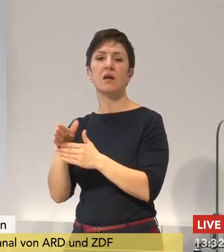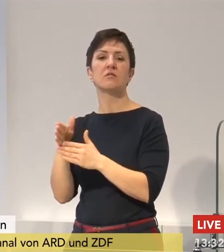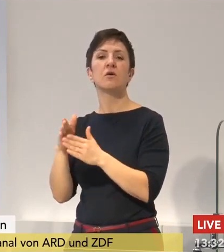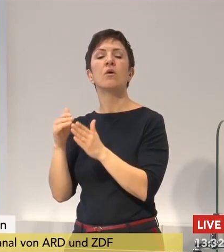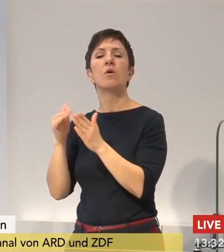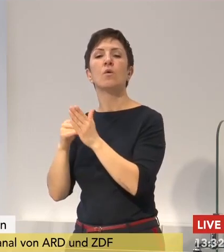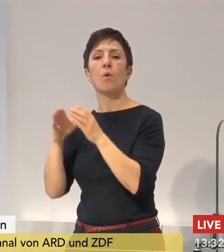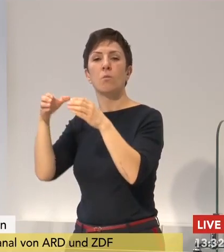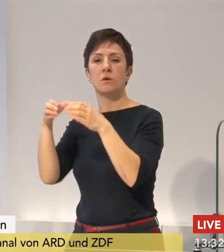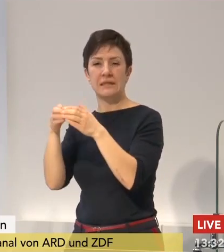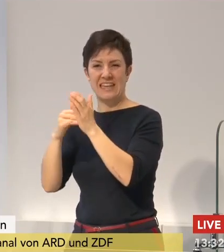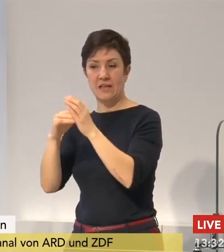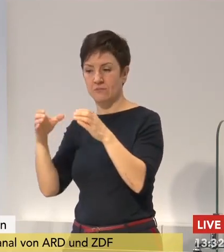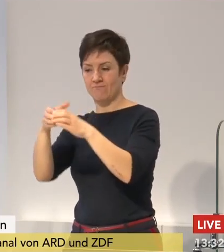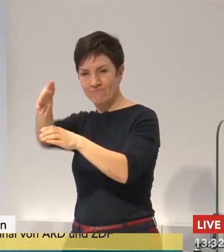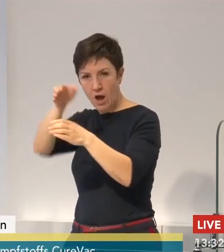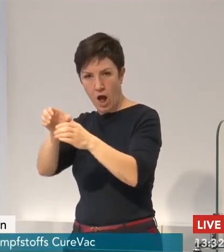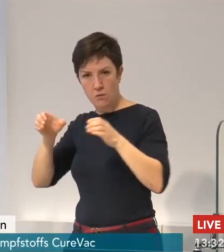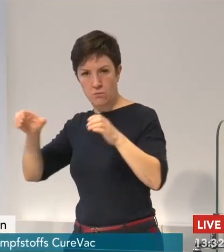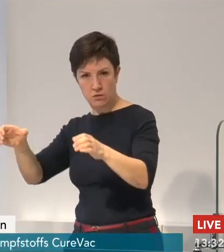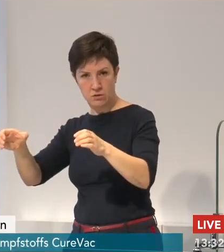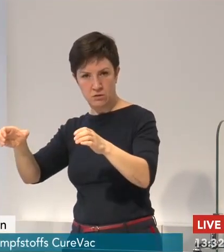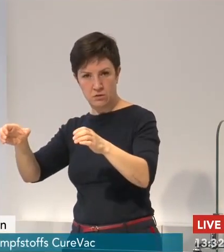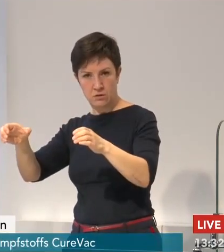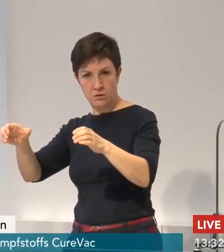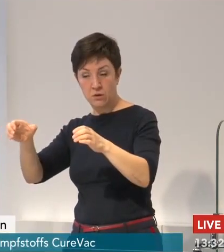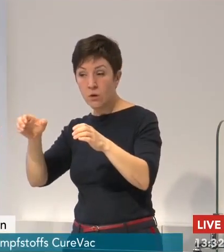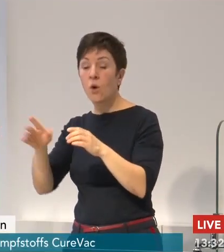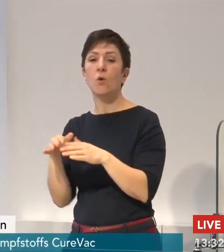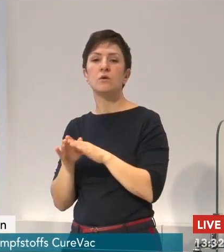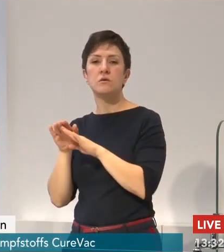dann sozusagen der extreme Anstieg auch von landesweiten Inzidenzzahlen. Dank. Vielen